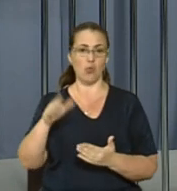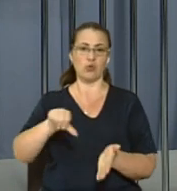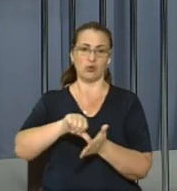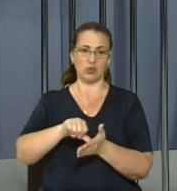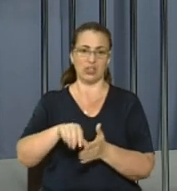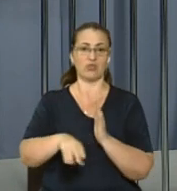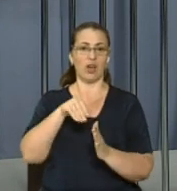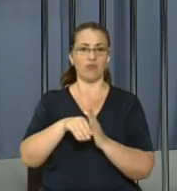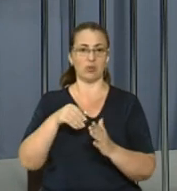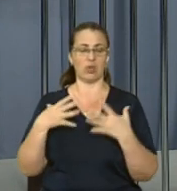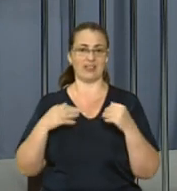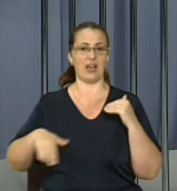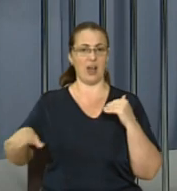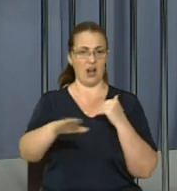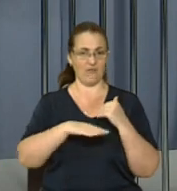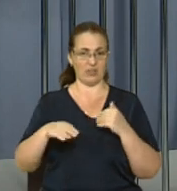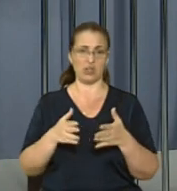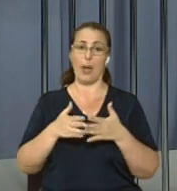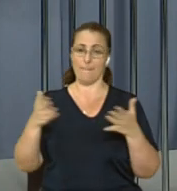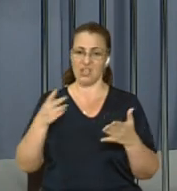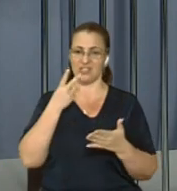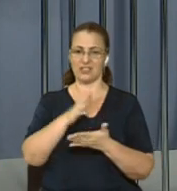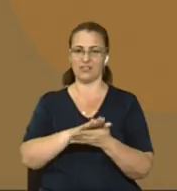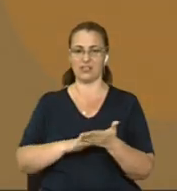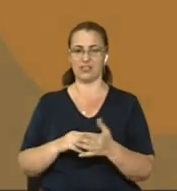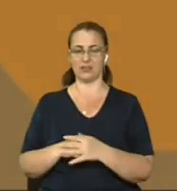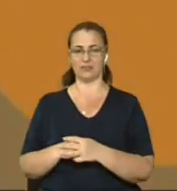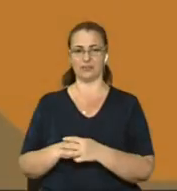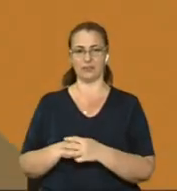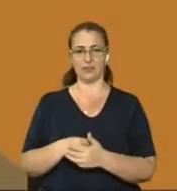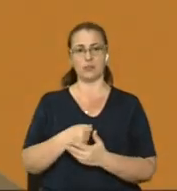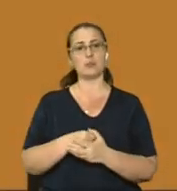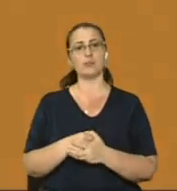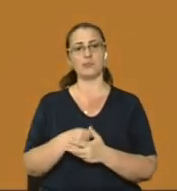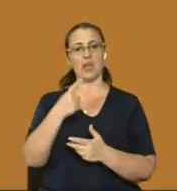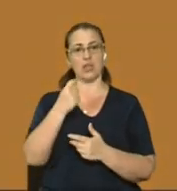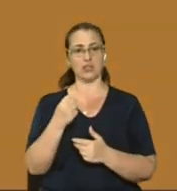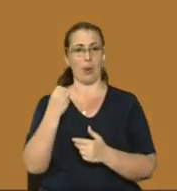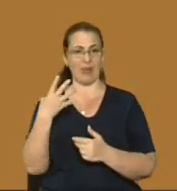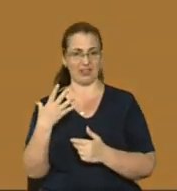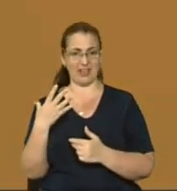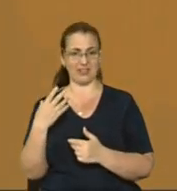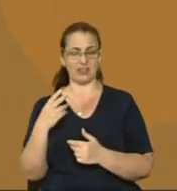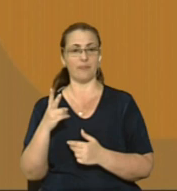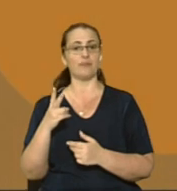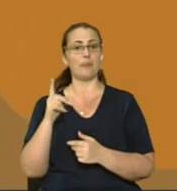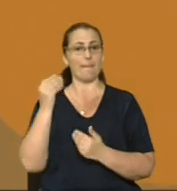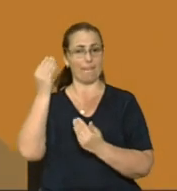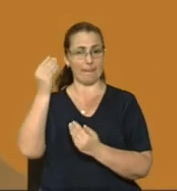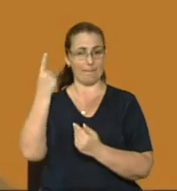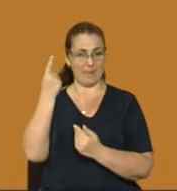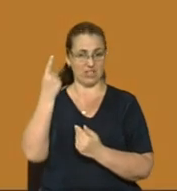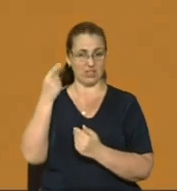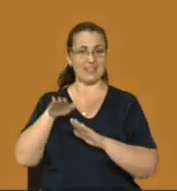одномандатних округах. Більше про кандидатів дивіться далі. У 115-му виборчому окрузі балотується Катерина Шубка, яка є